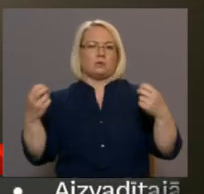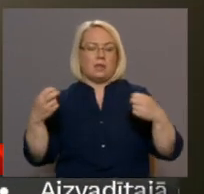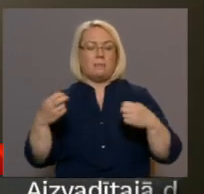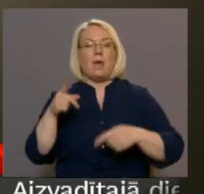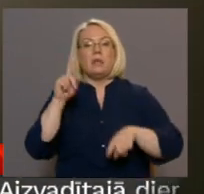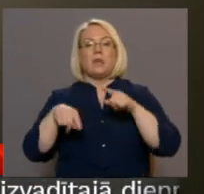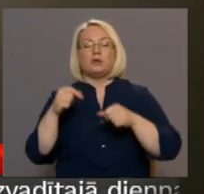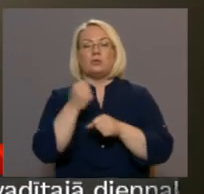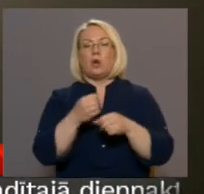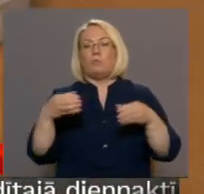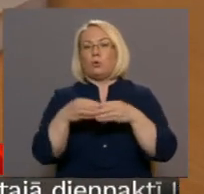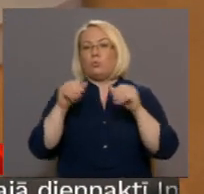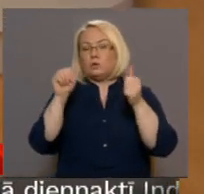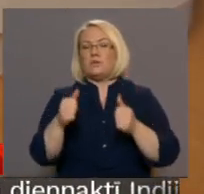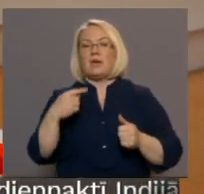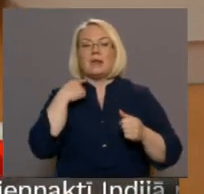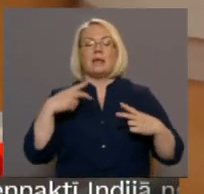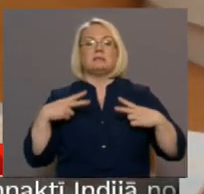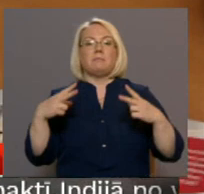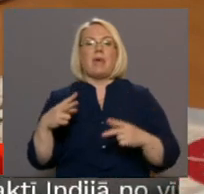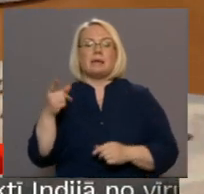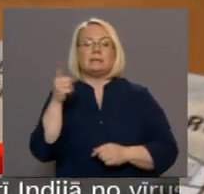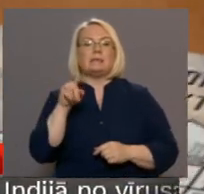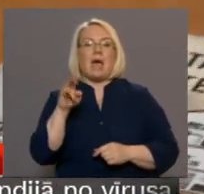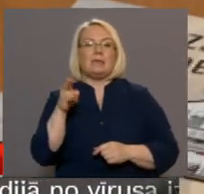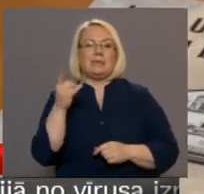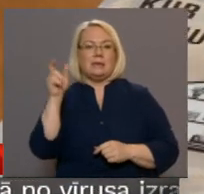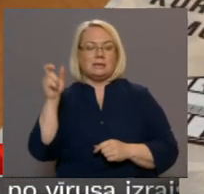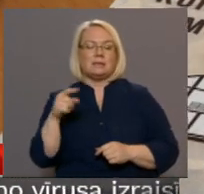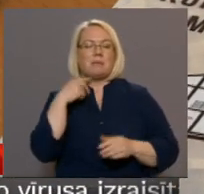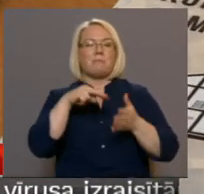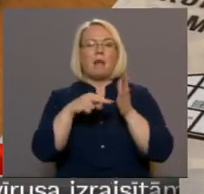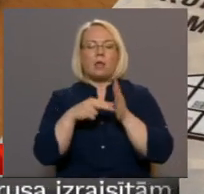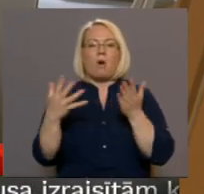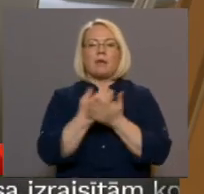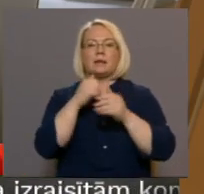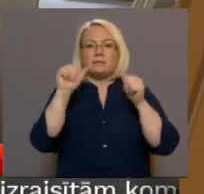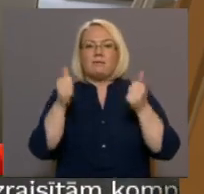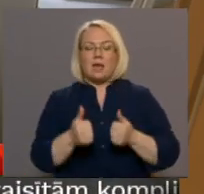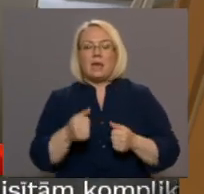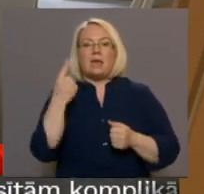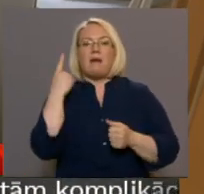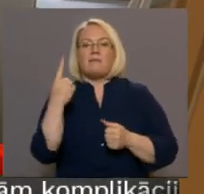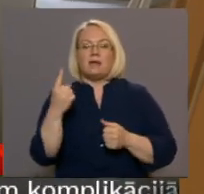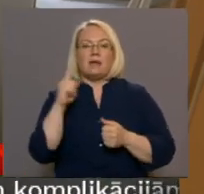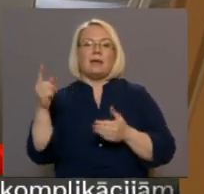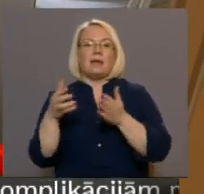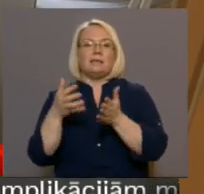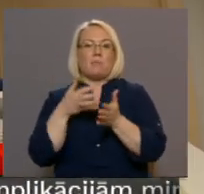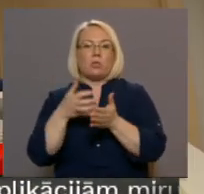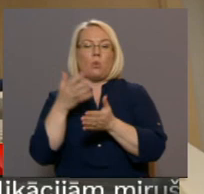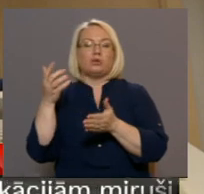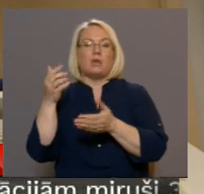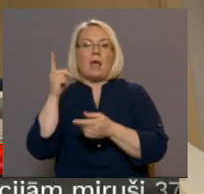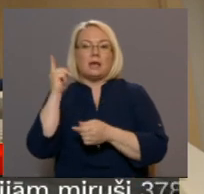Atsevišķu darbu grupu izveidojas Rīgas mērs Mārtiņš staķis. Tā jāplānots atrast veidu, kā gadījumos, ja vietas eksploatācija aizliegt, to slēgt.